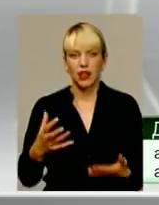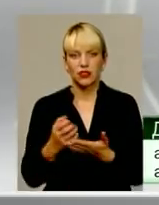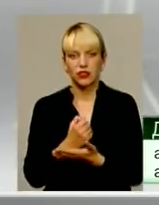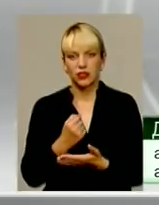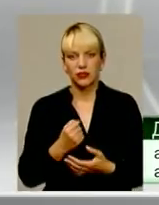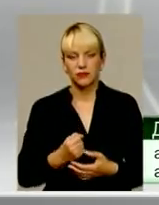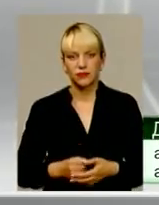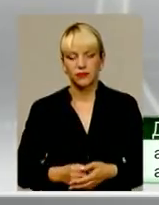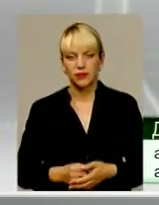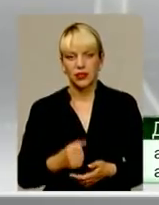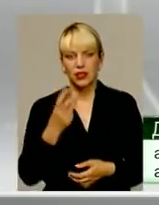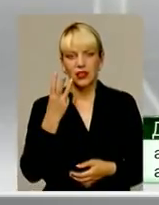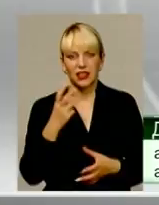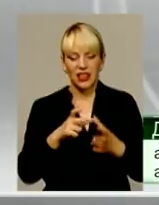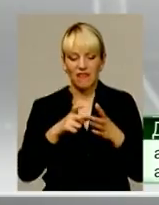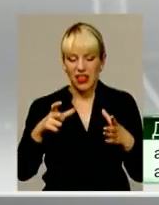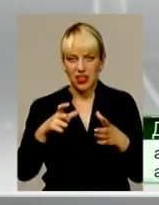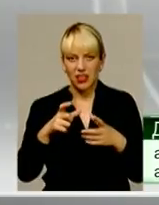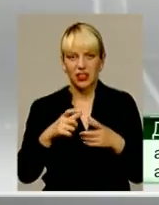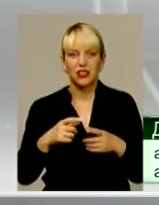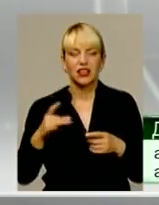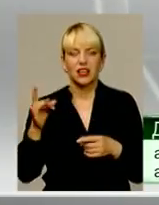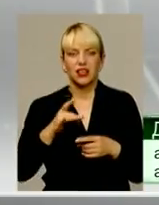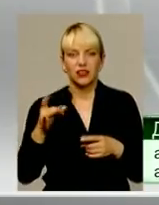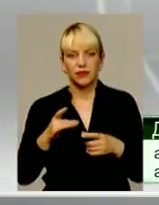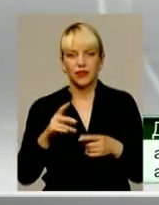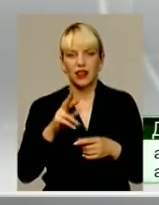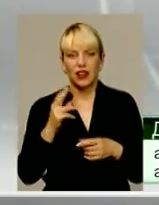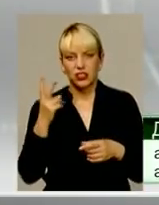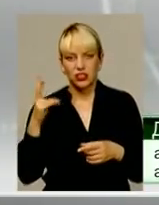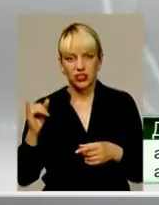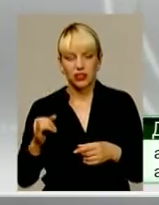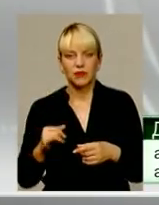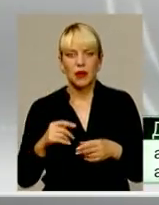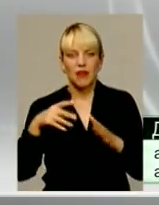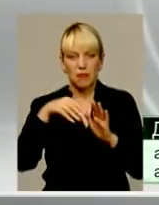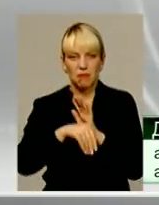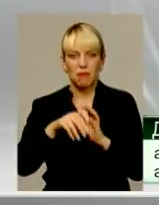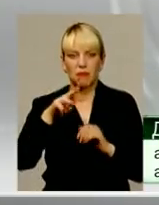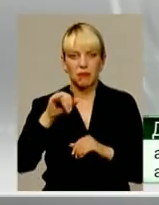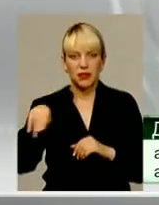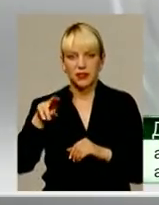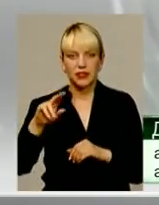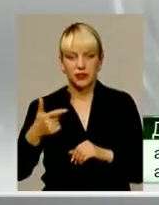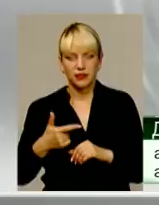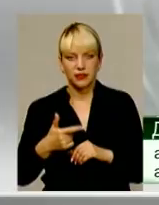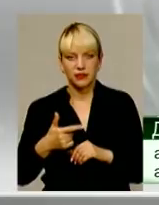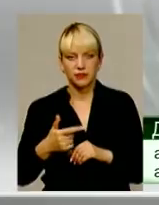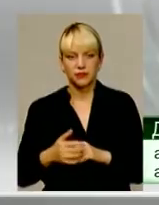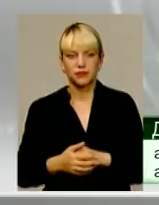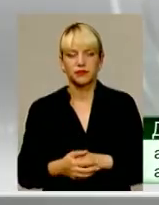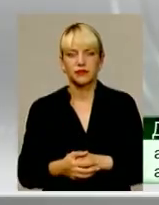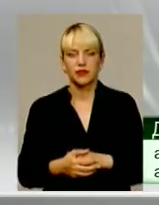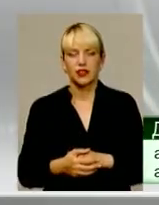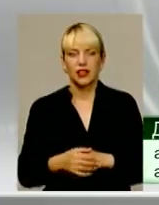три великих фрагменти, тобто половинки лячок цих з міддю всередині, от яка пристала,